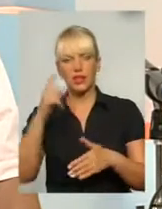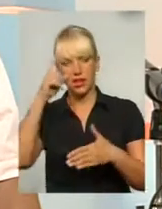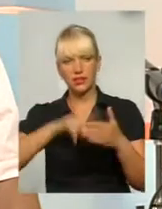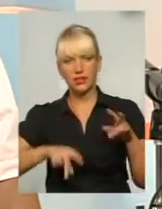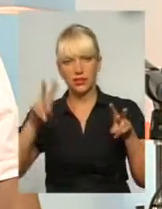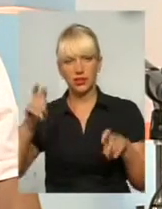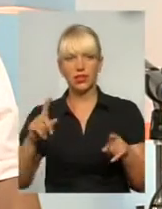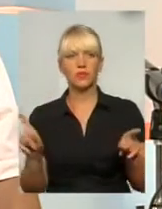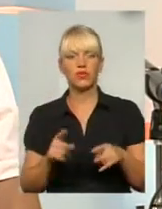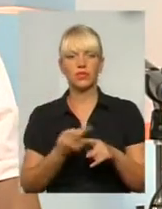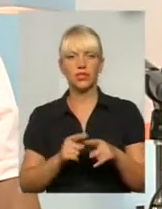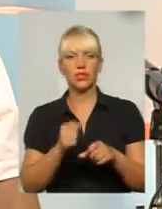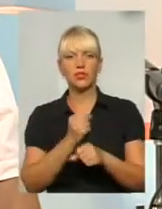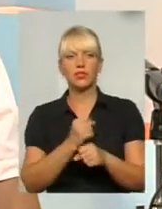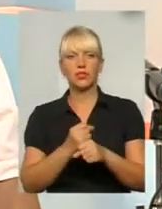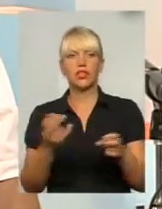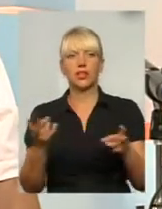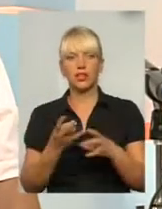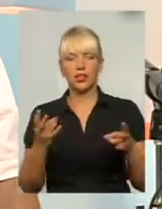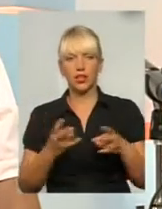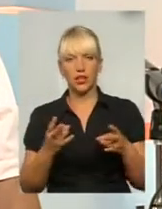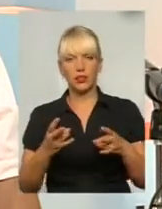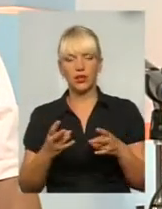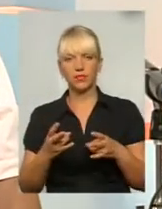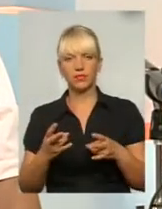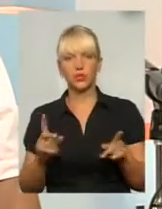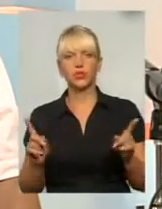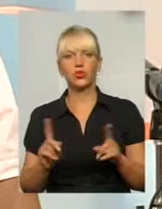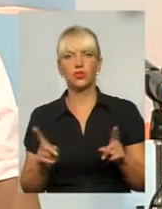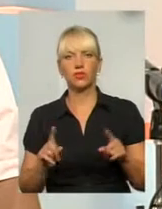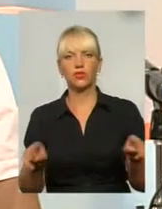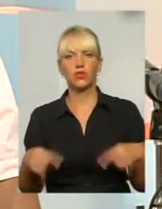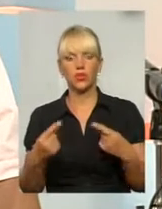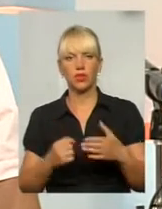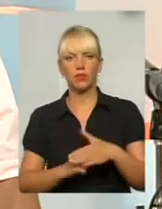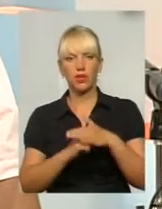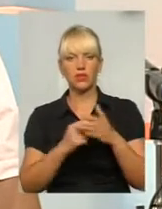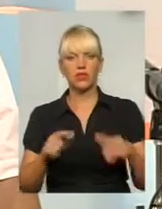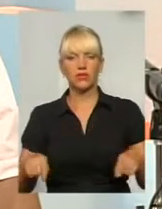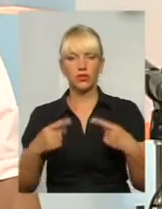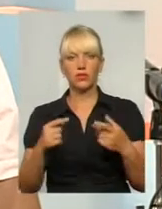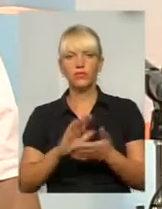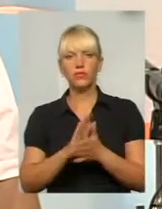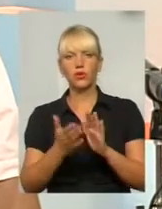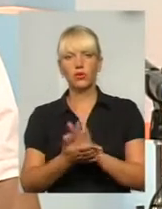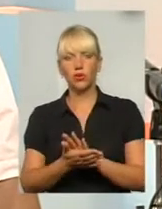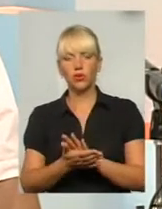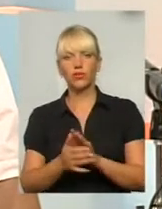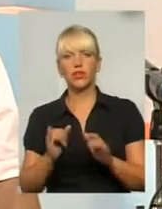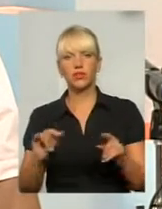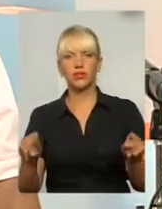Для того, щоб воно зафункціонувало, необхідно, безперечно, що створити базу, створити умови і